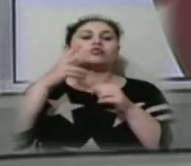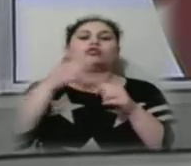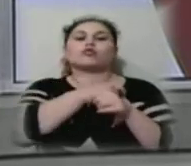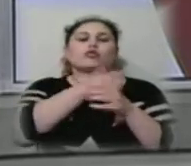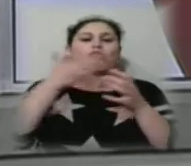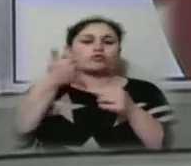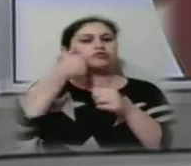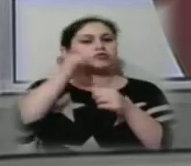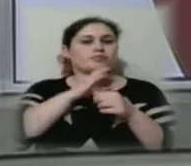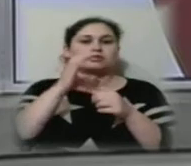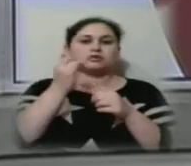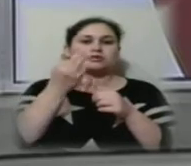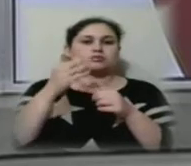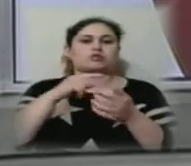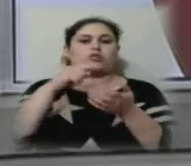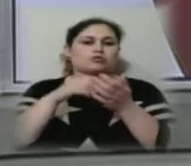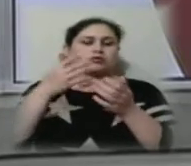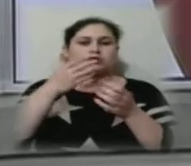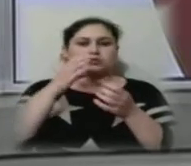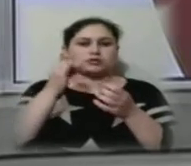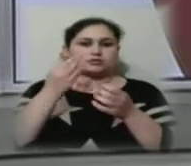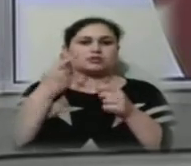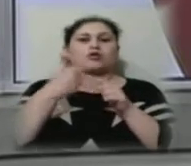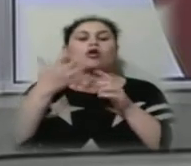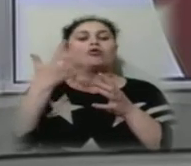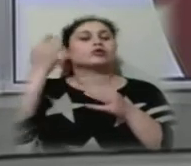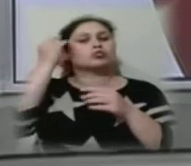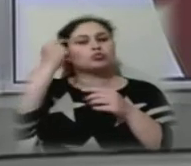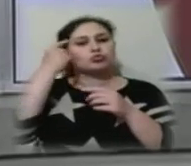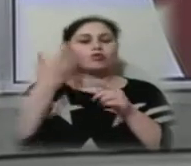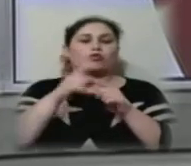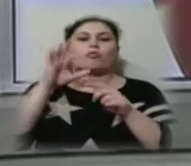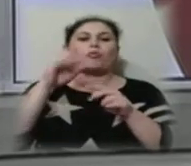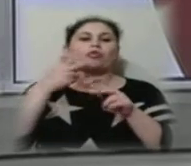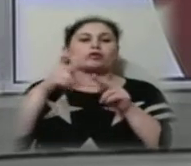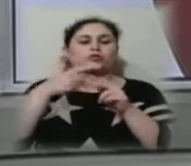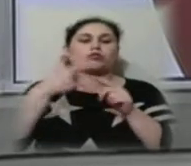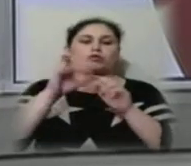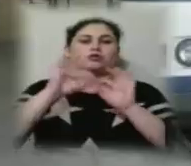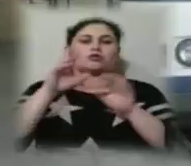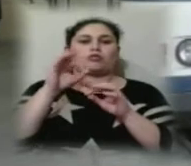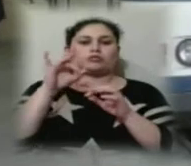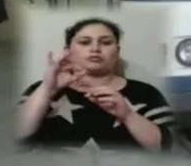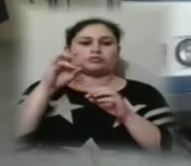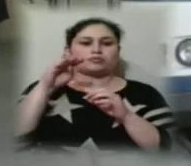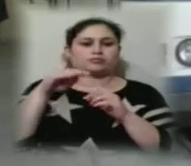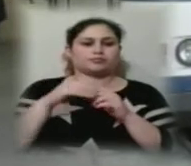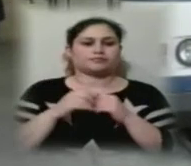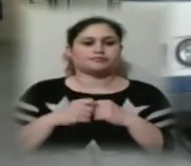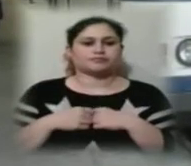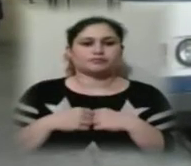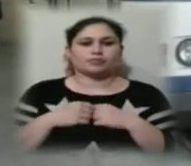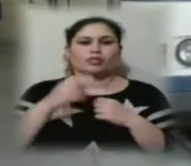сесії міської ради. Які є думки щодо цього кредиту, дізнавались кореспонденти Суспільного? Комунальне